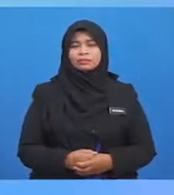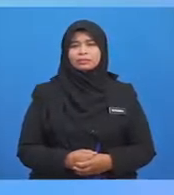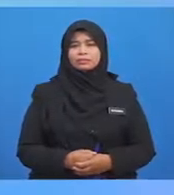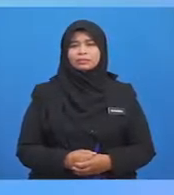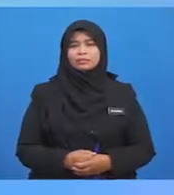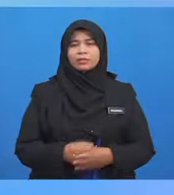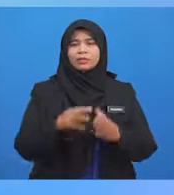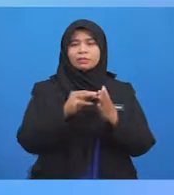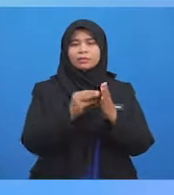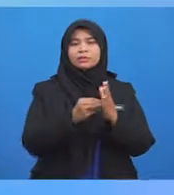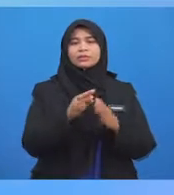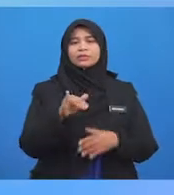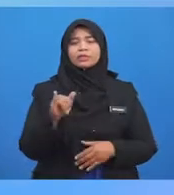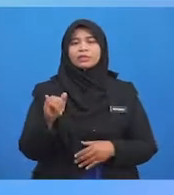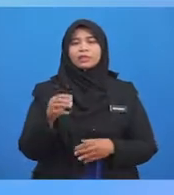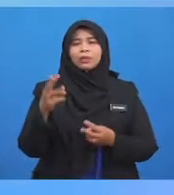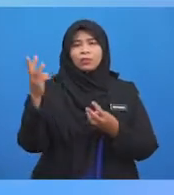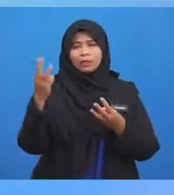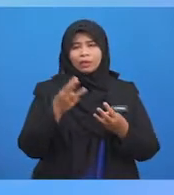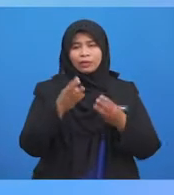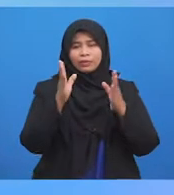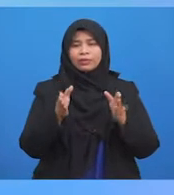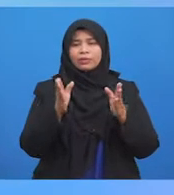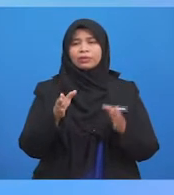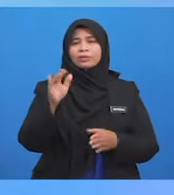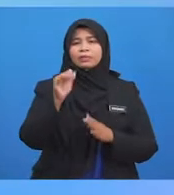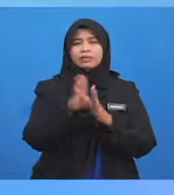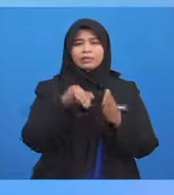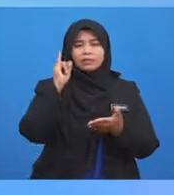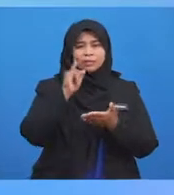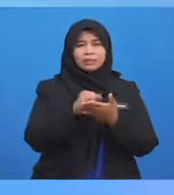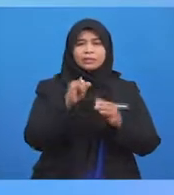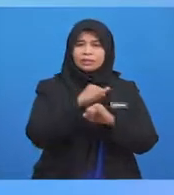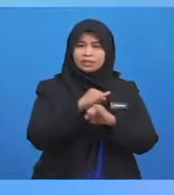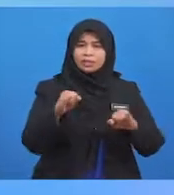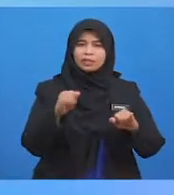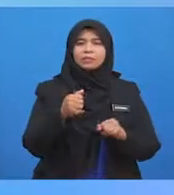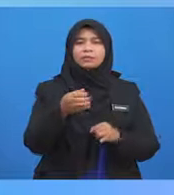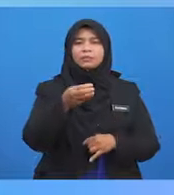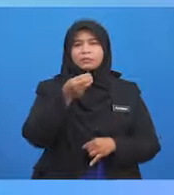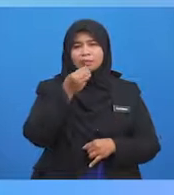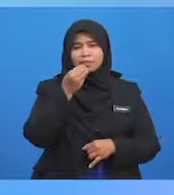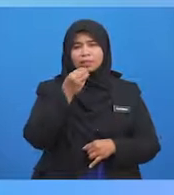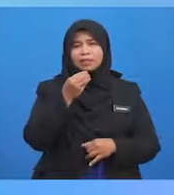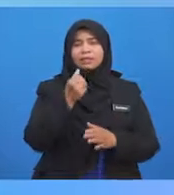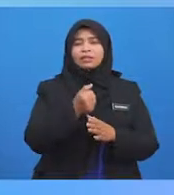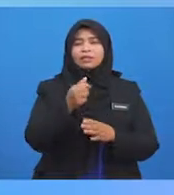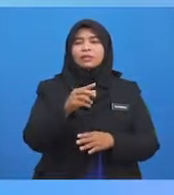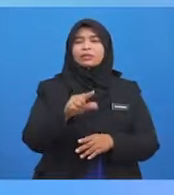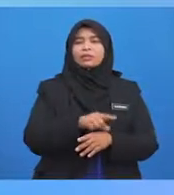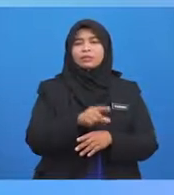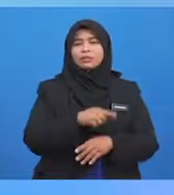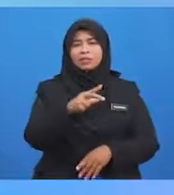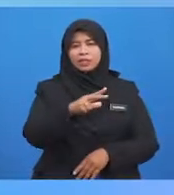Maksudnya Wahai orang-orang yang beriman Janganlah kamu makan Atau gunakan harta-harta